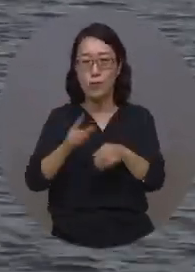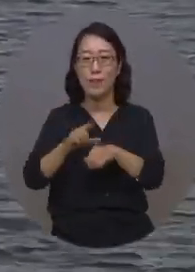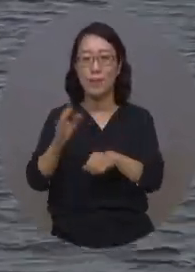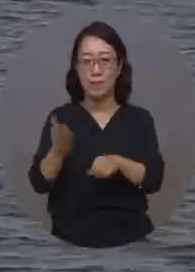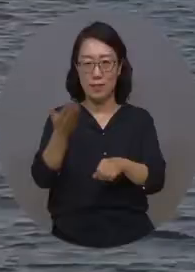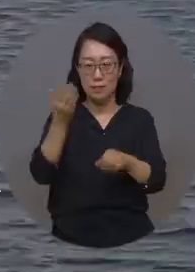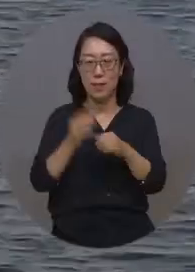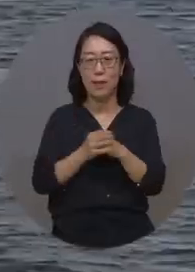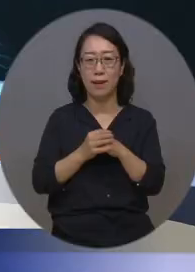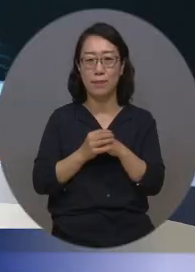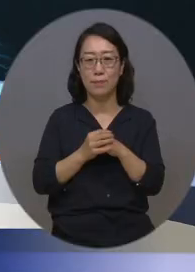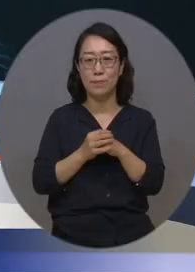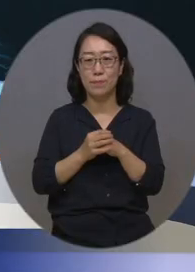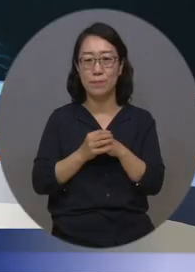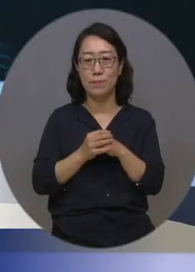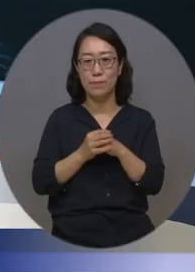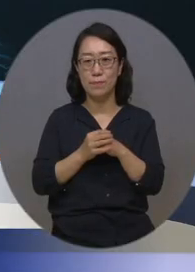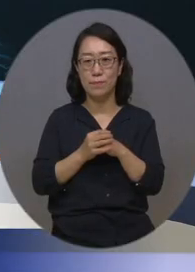됐습니다.